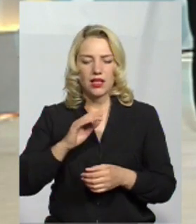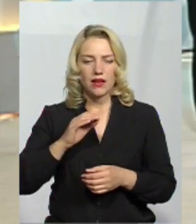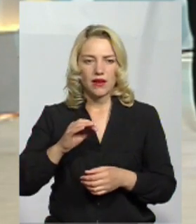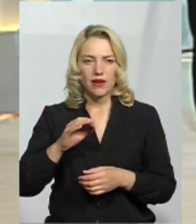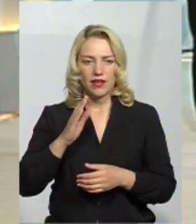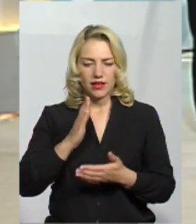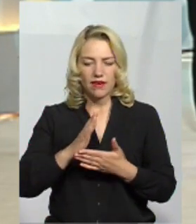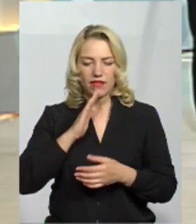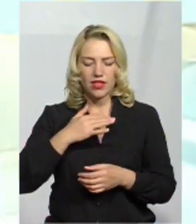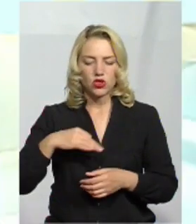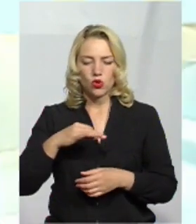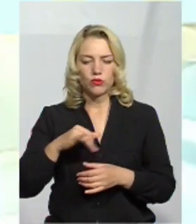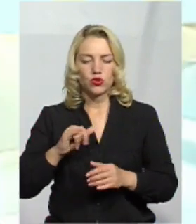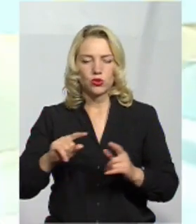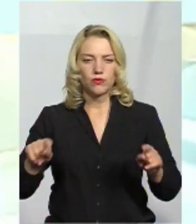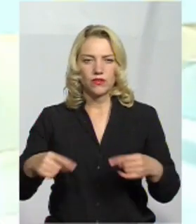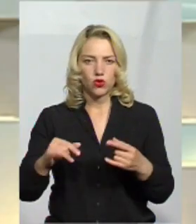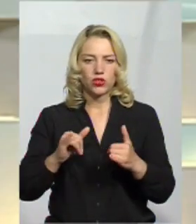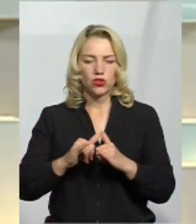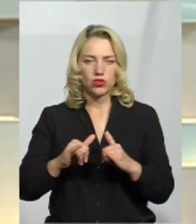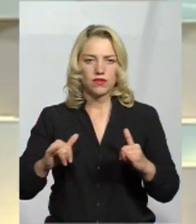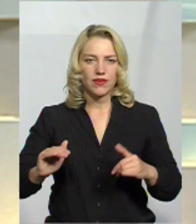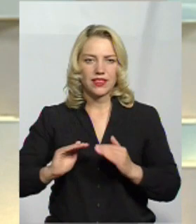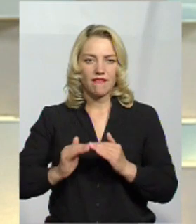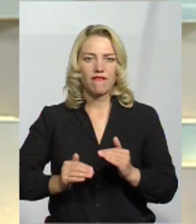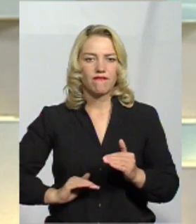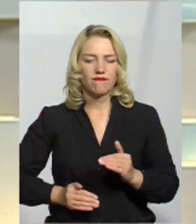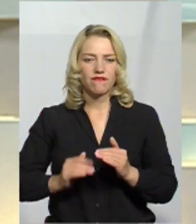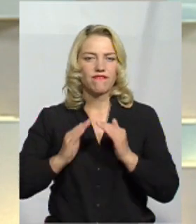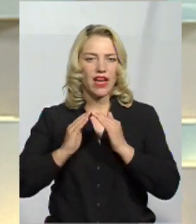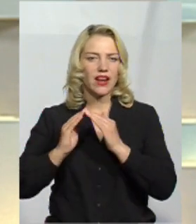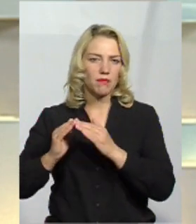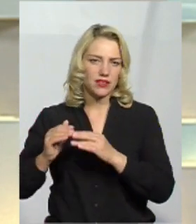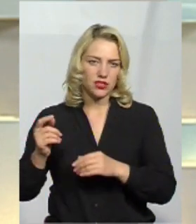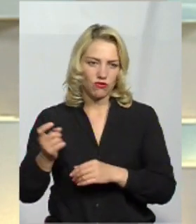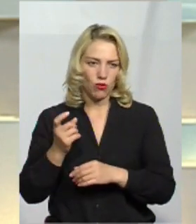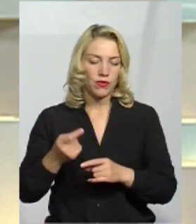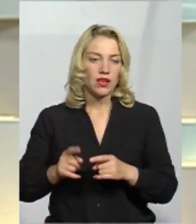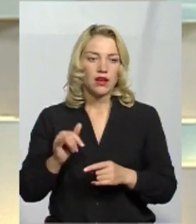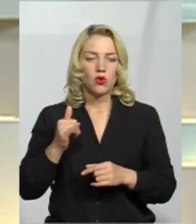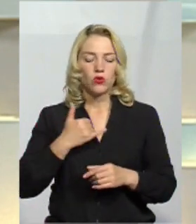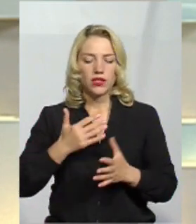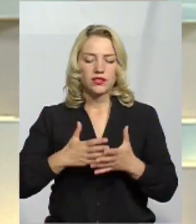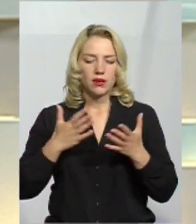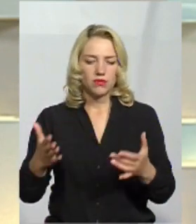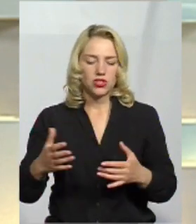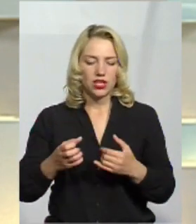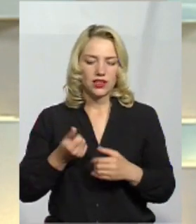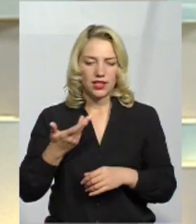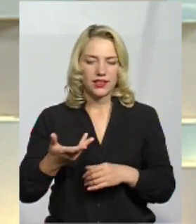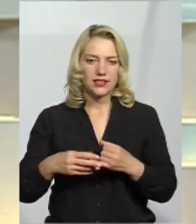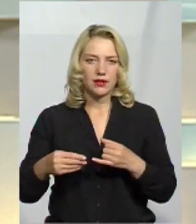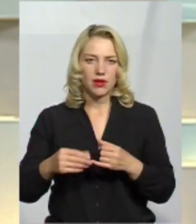того, щоб відтворювати і розвивати тваринницьку? В нас найбільша кількість земель, які чорноземи,